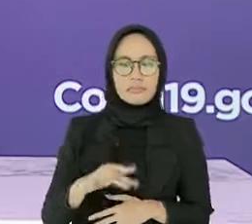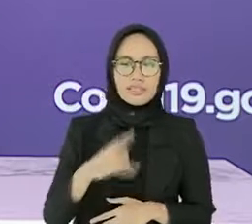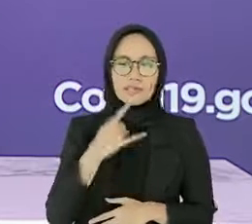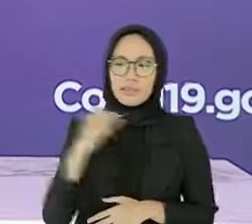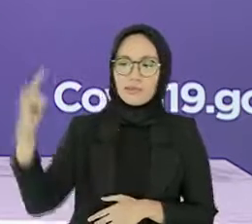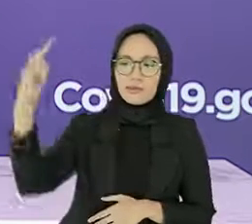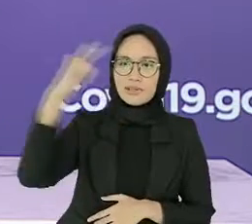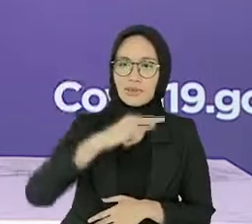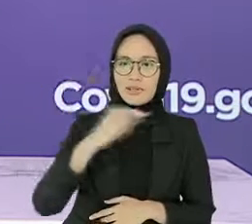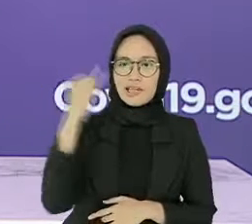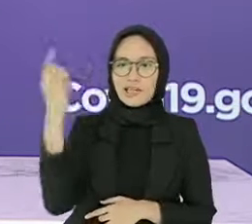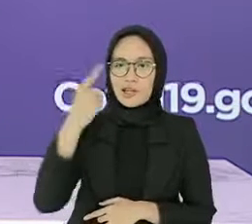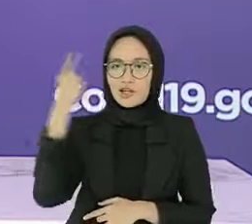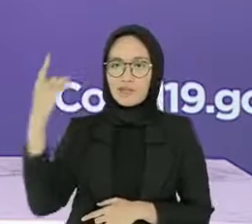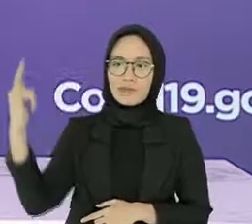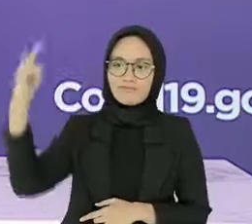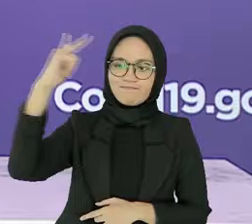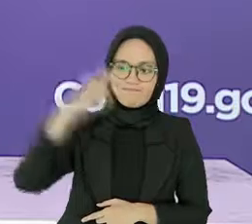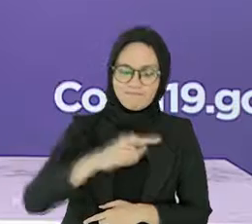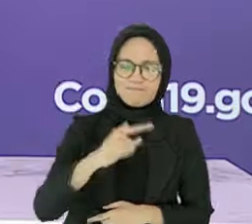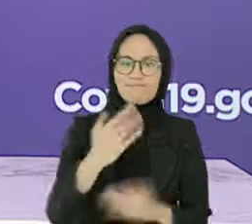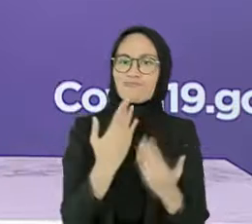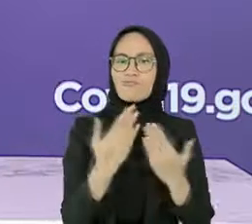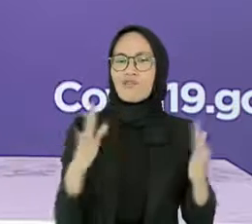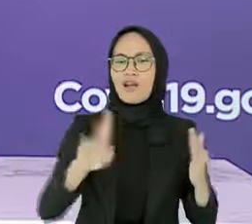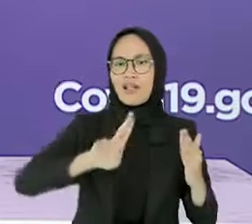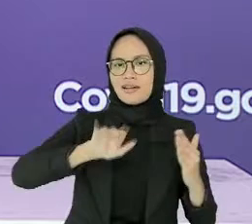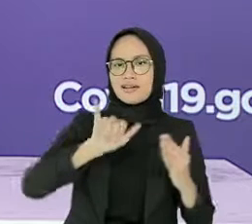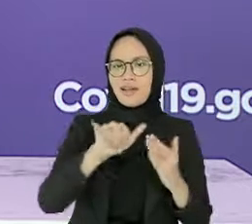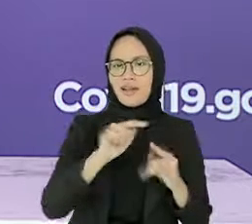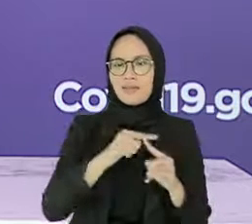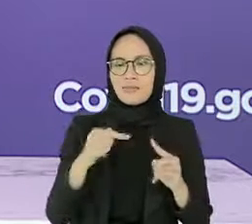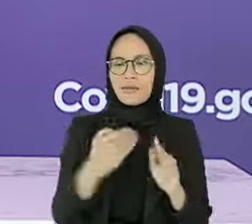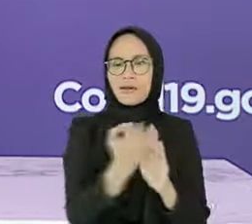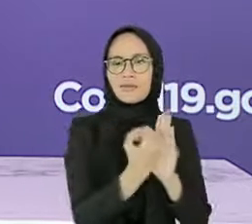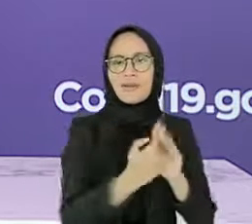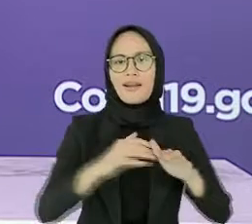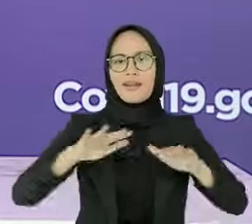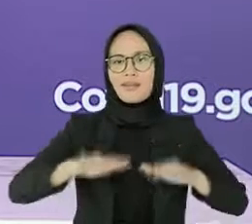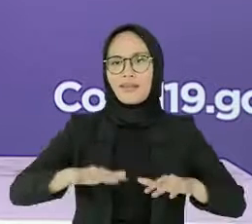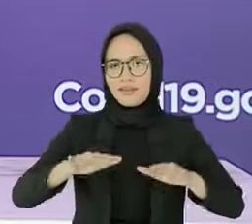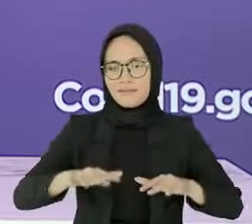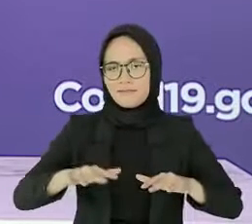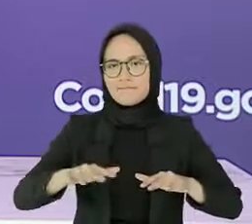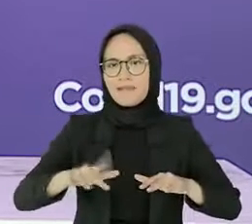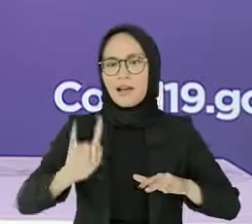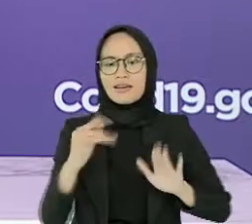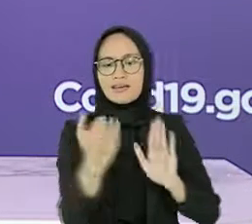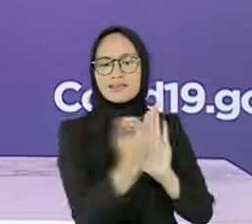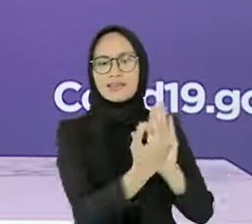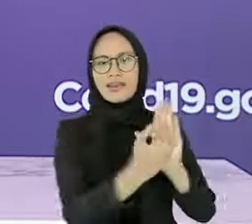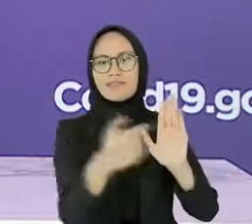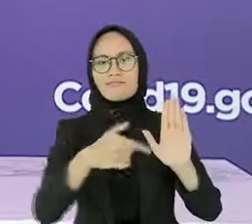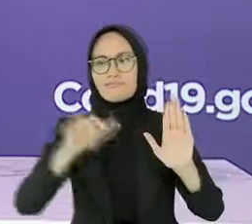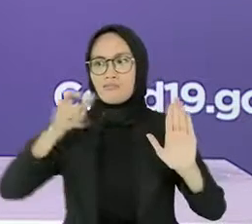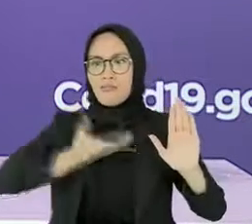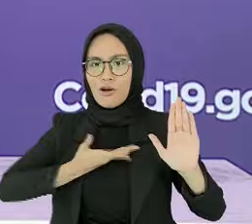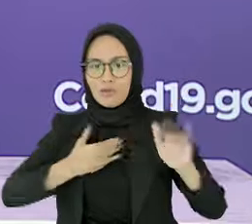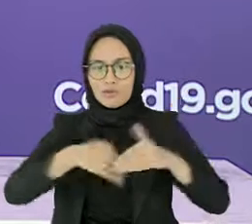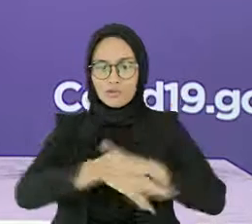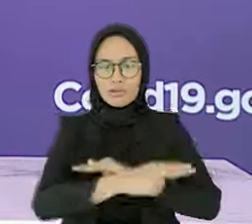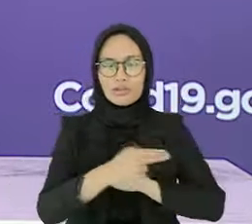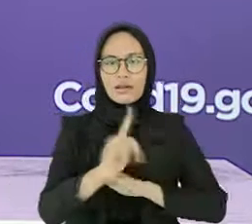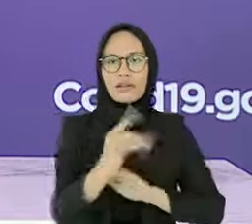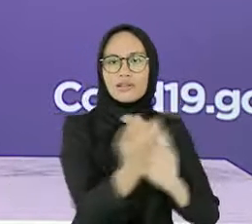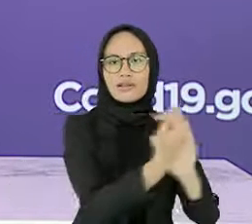Indonesia akan dilakukan dengan hati-hati salah satunya dengan penetapan syarat asal kedatangan. Penetapan